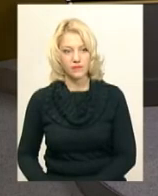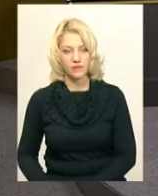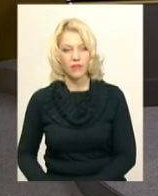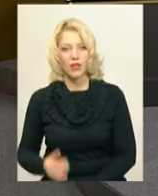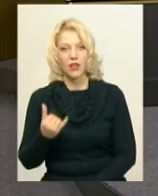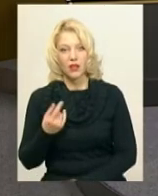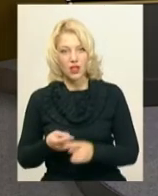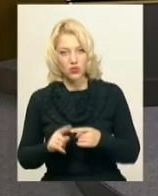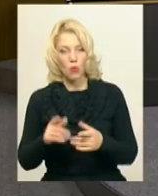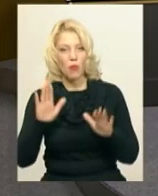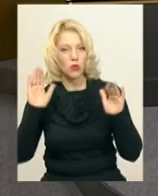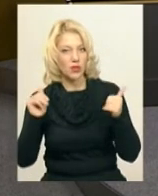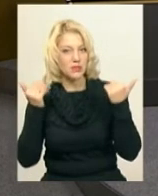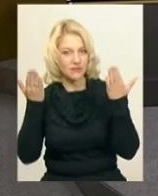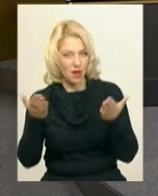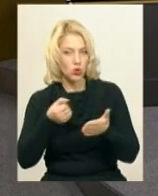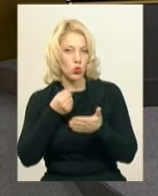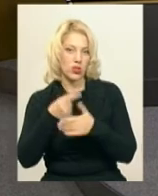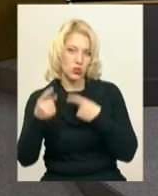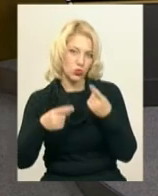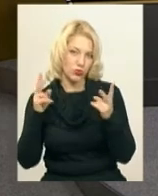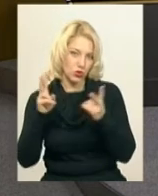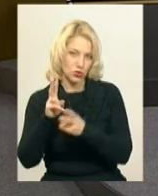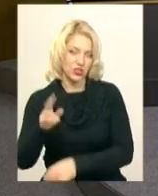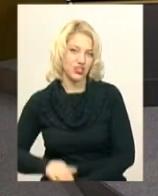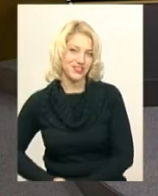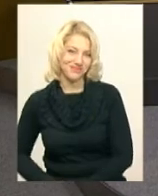На цьому ми з вами прощаємося. До наступної зустрічі.